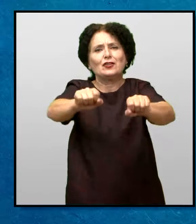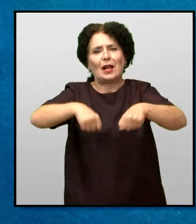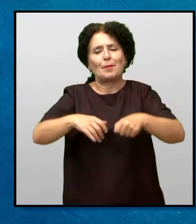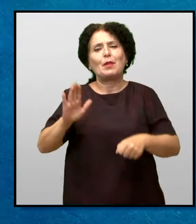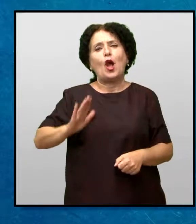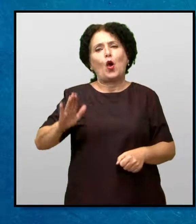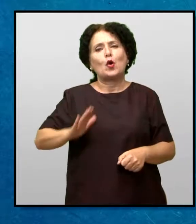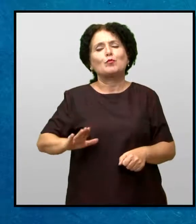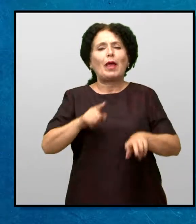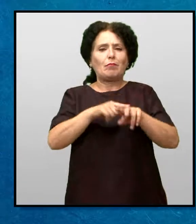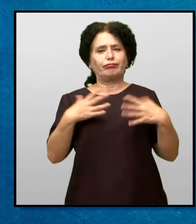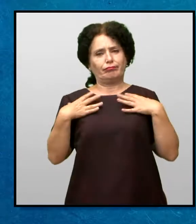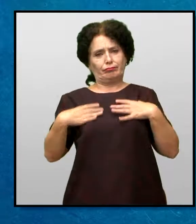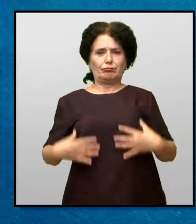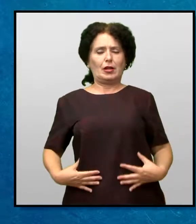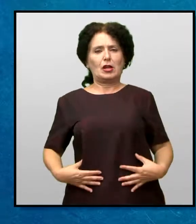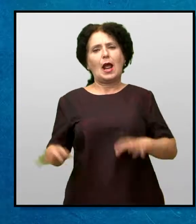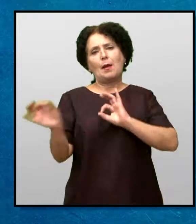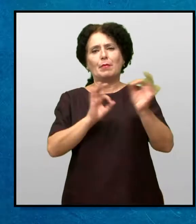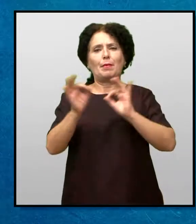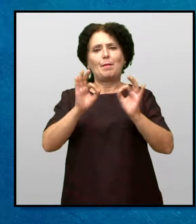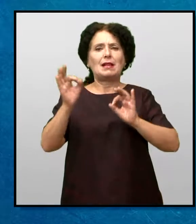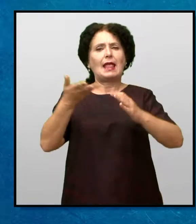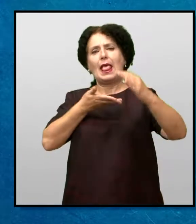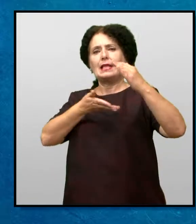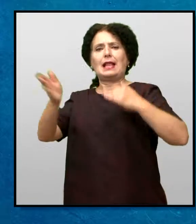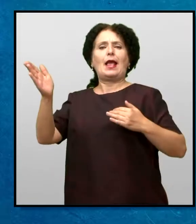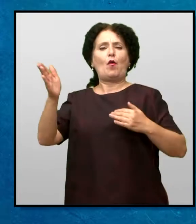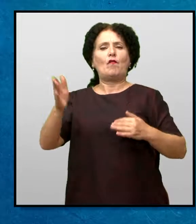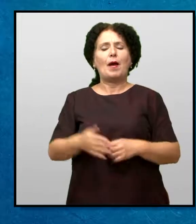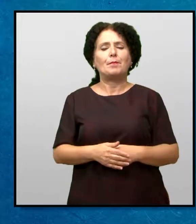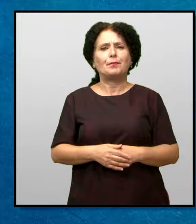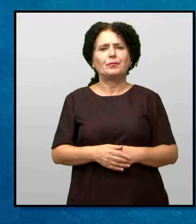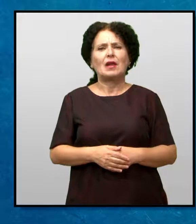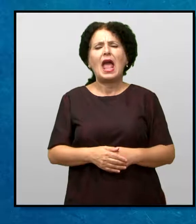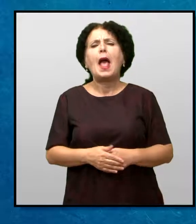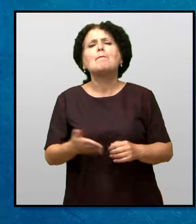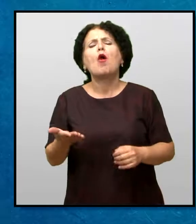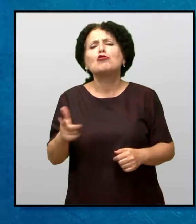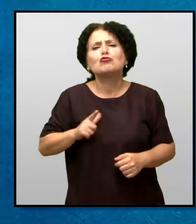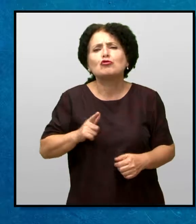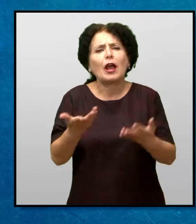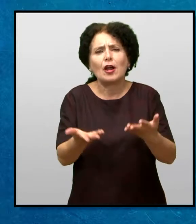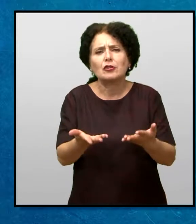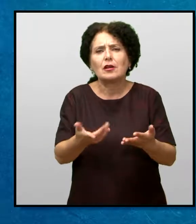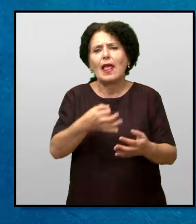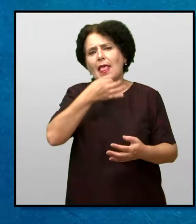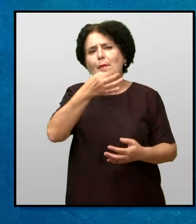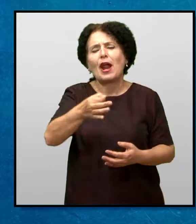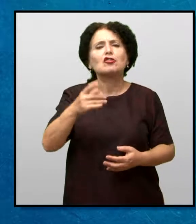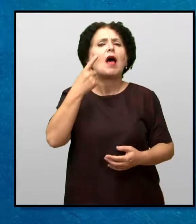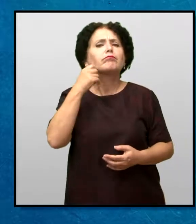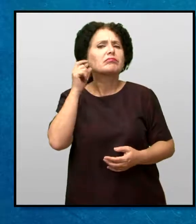Господја Джонс беше облечена и подготвена за излегување Моли, што чекаш? Ја праша